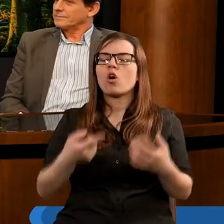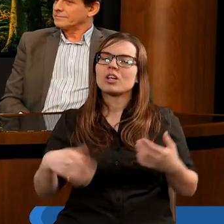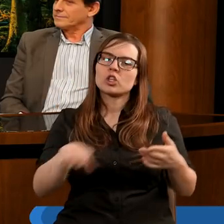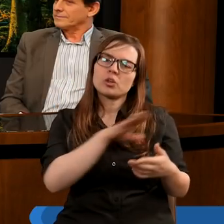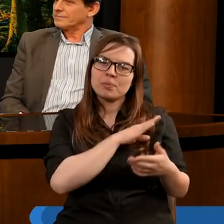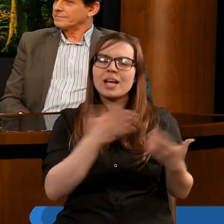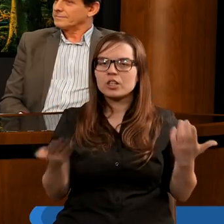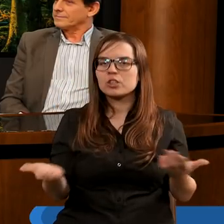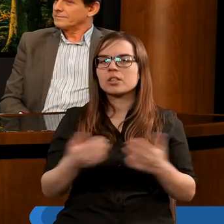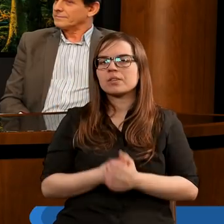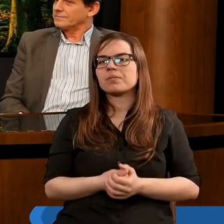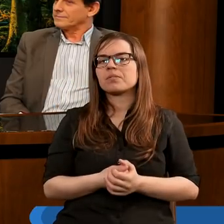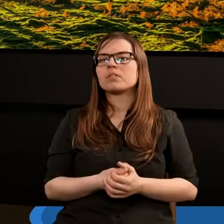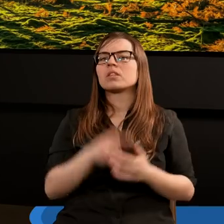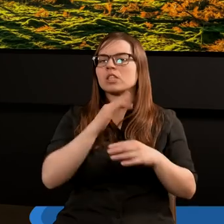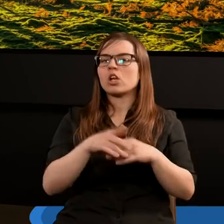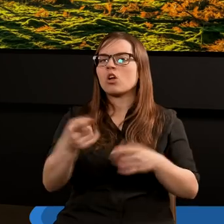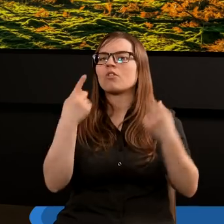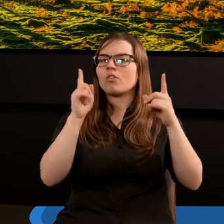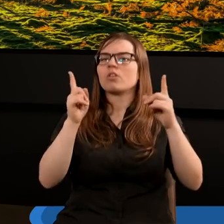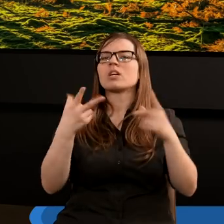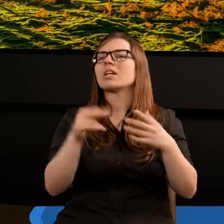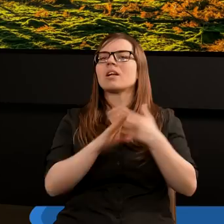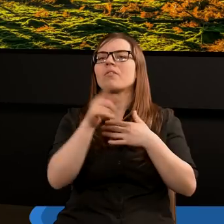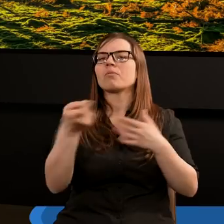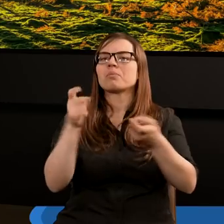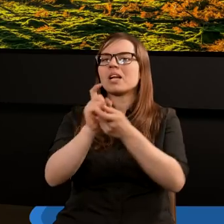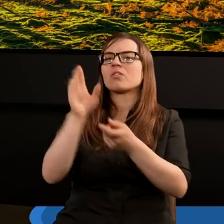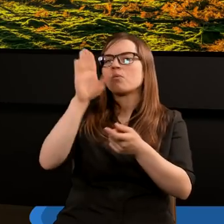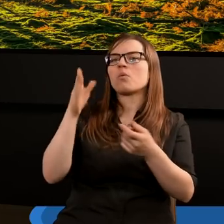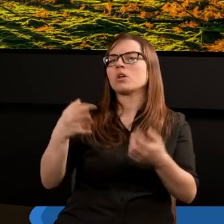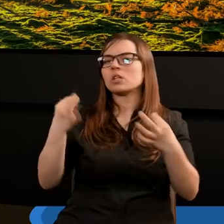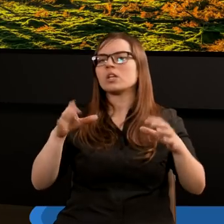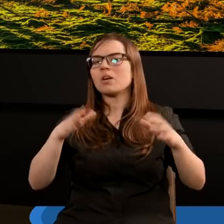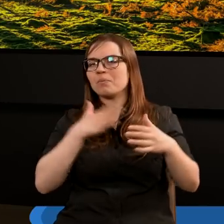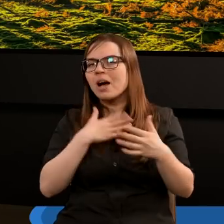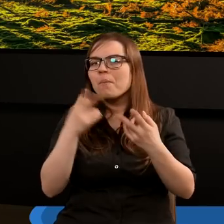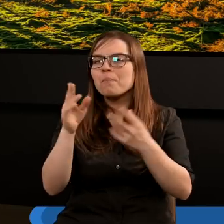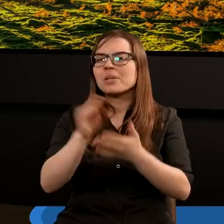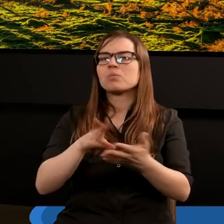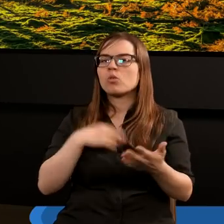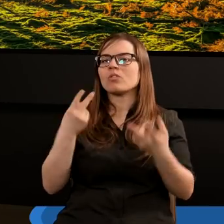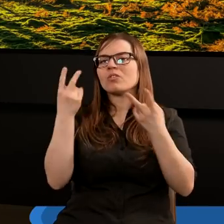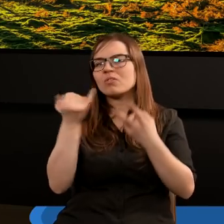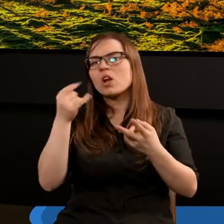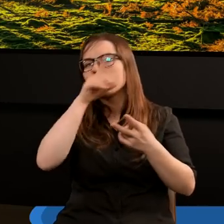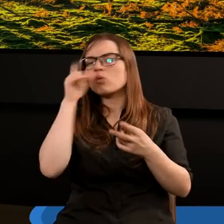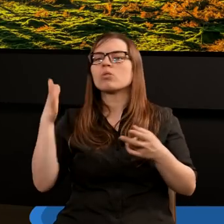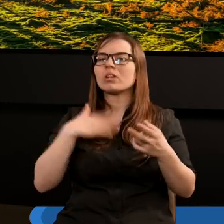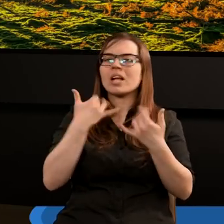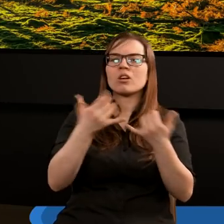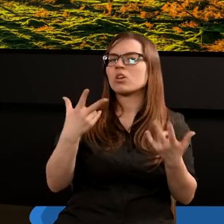śmierci. Ten przeciwnik Boży, zwróćcie uwagę, nie występuje jawnie przeciwko Bogu, zniszczmy Biblię, zabierzmy ludziom,